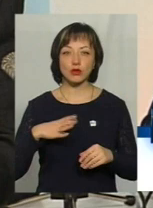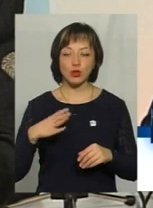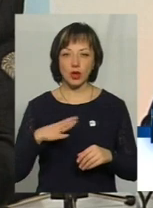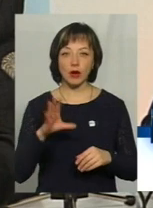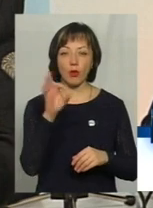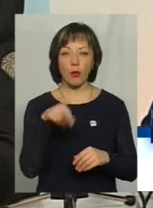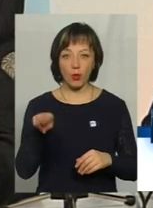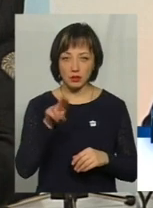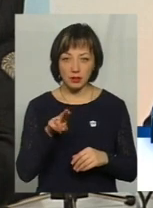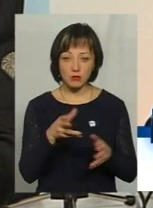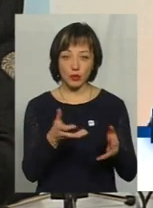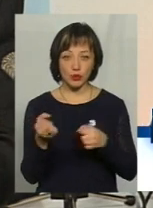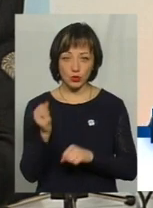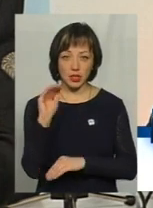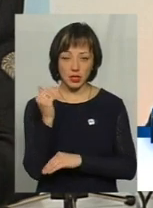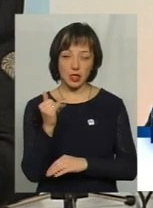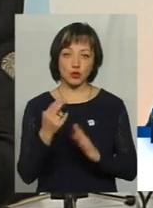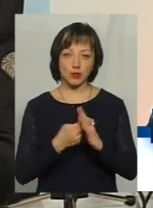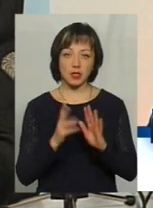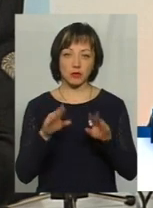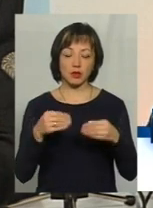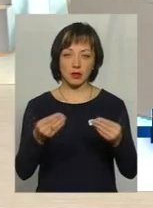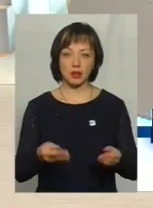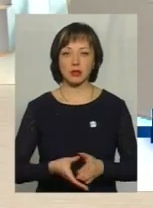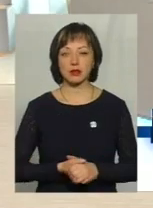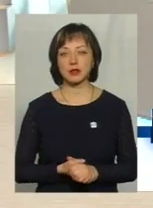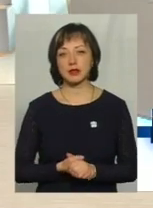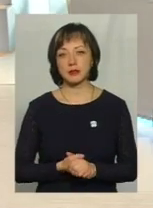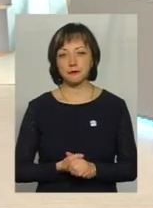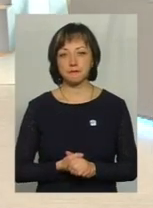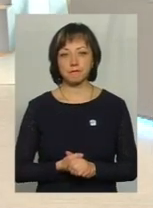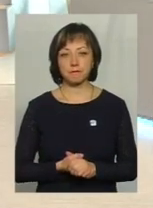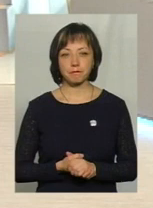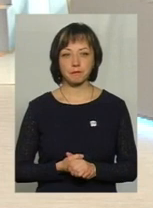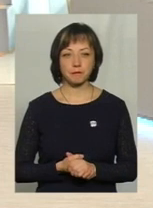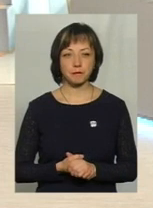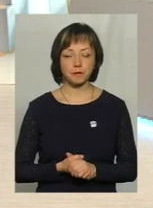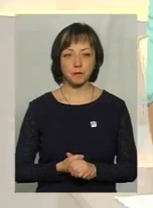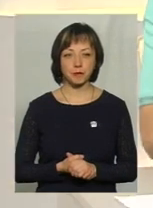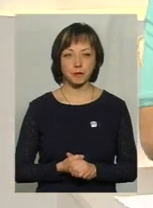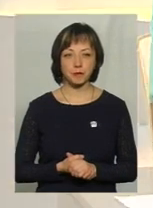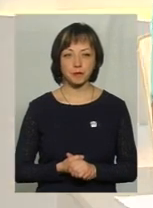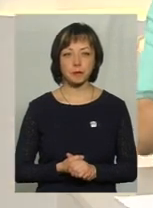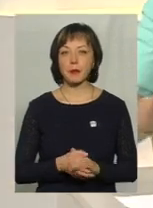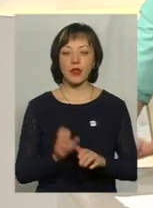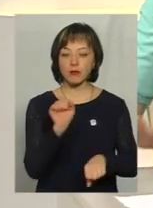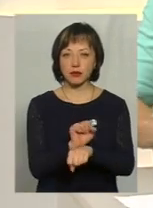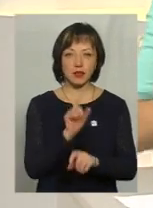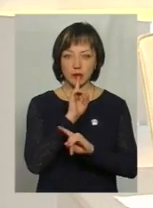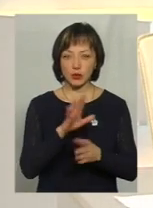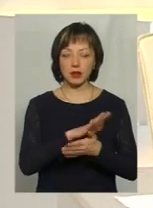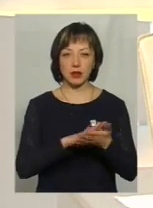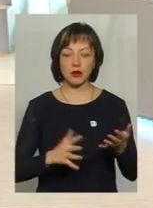індіфікаційного коду і субсидія буде призначена без перерви. Тобто перерви не буде, людина буде